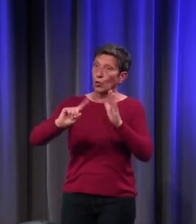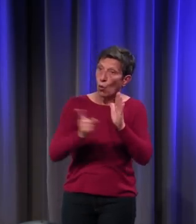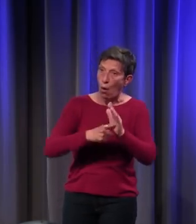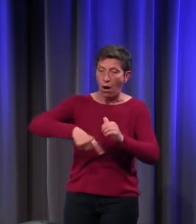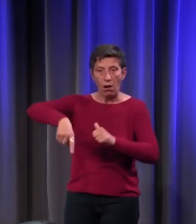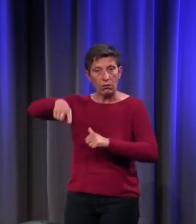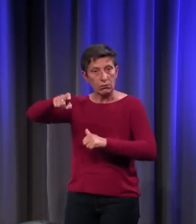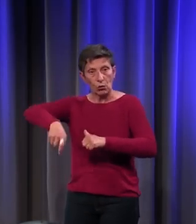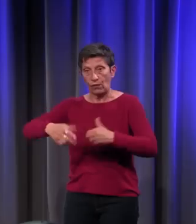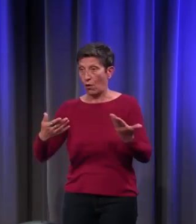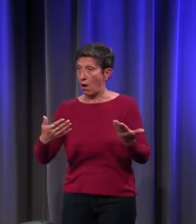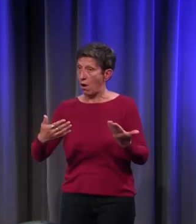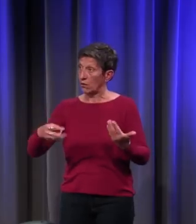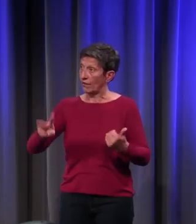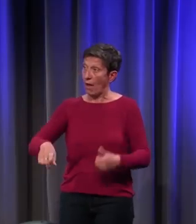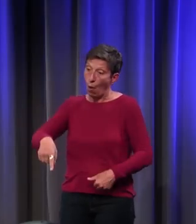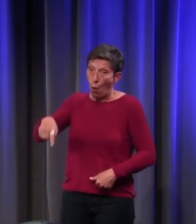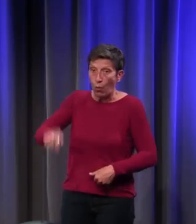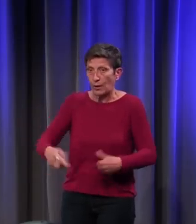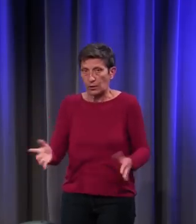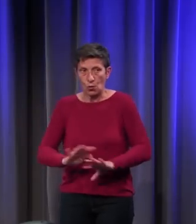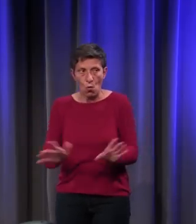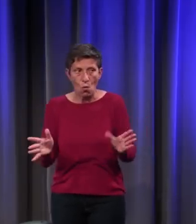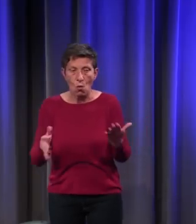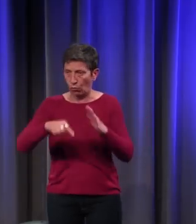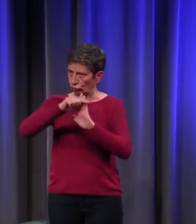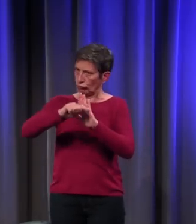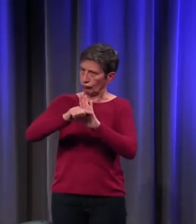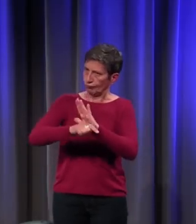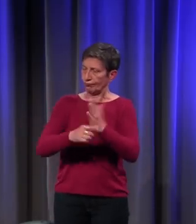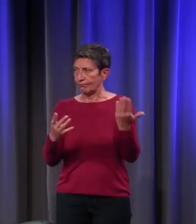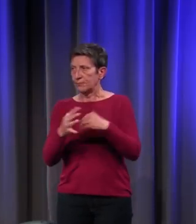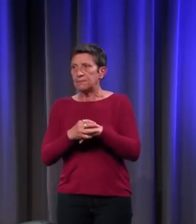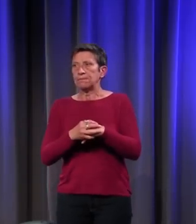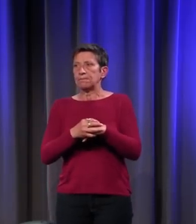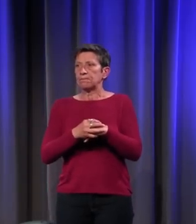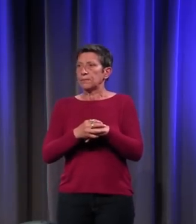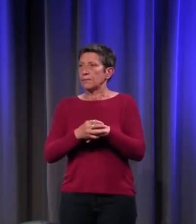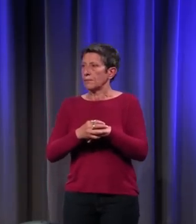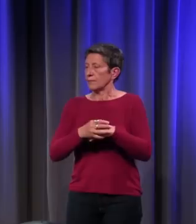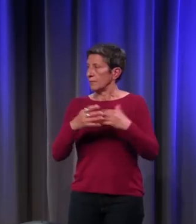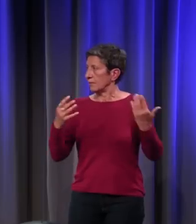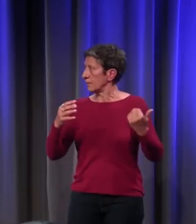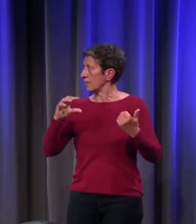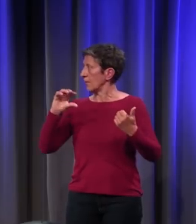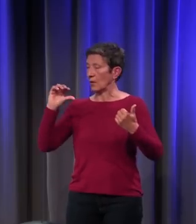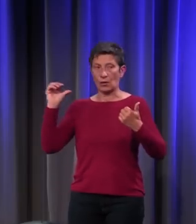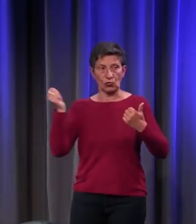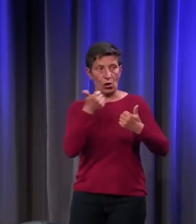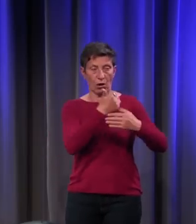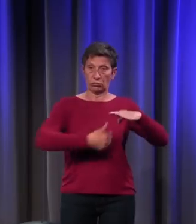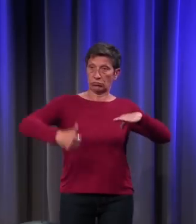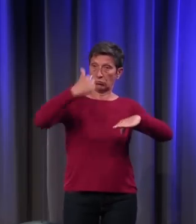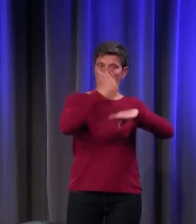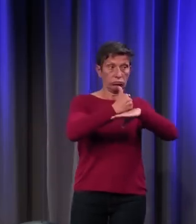des obligations. Et donc, à chaque seigneur, les vassaux doivent un